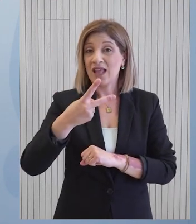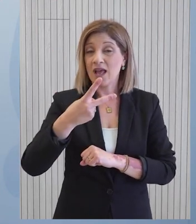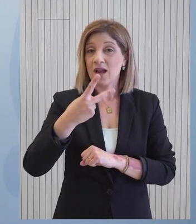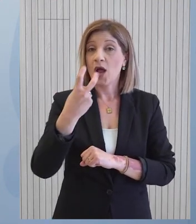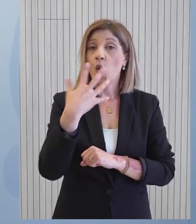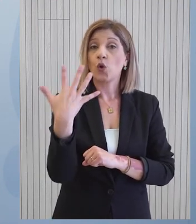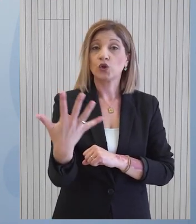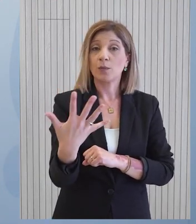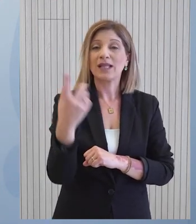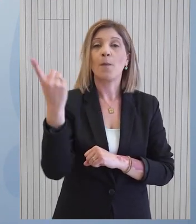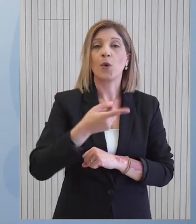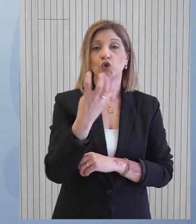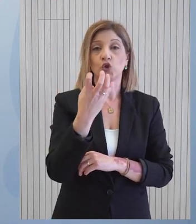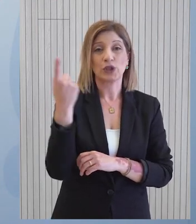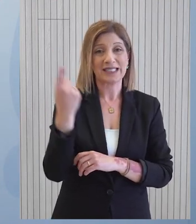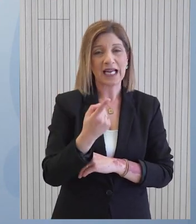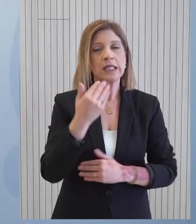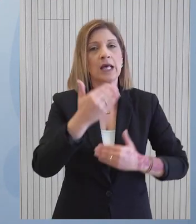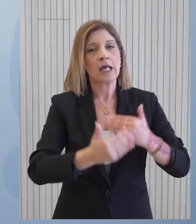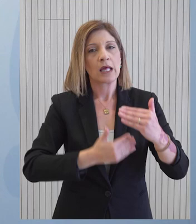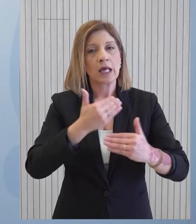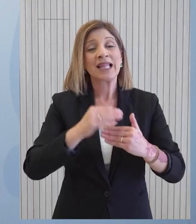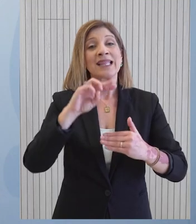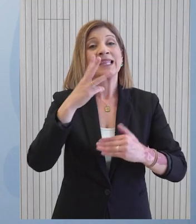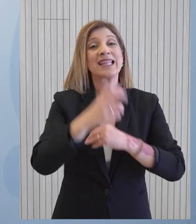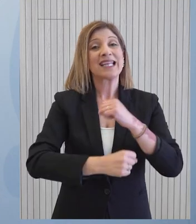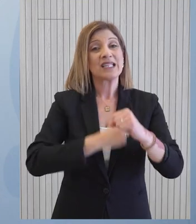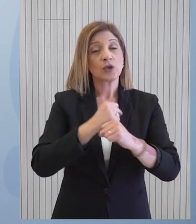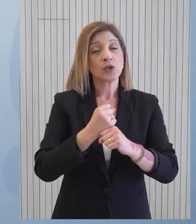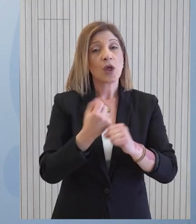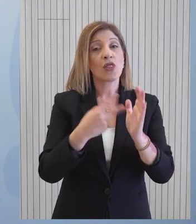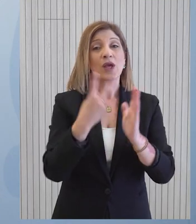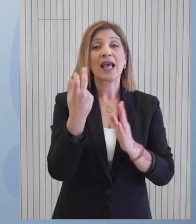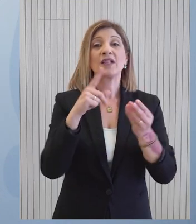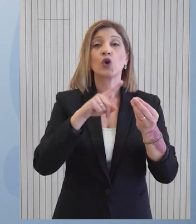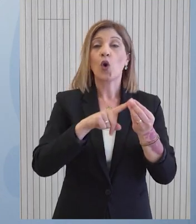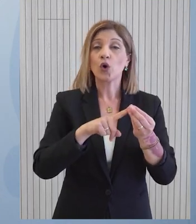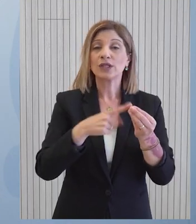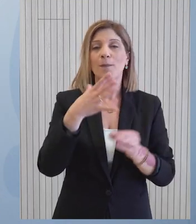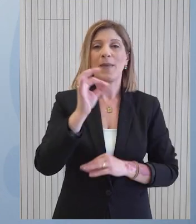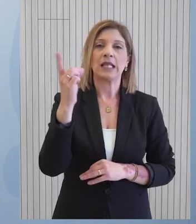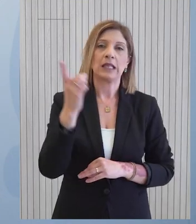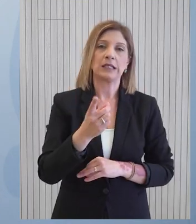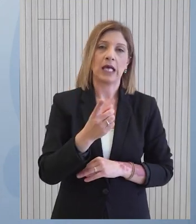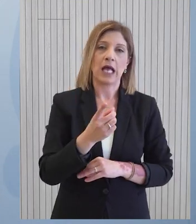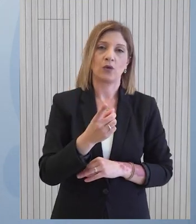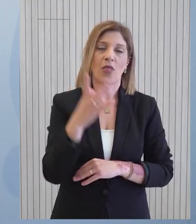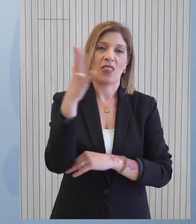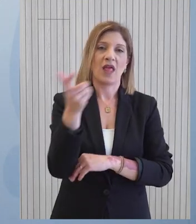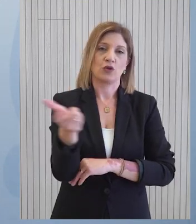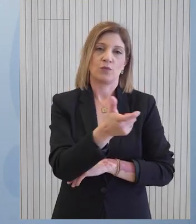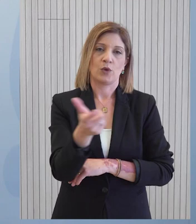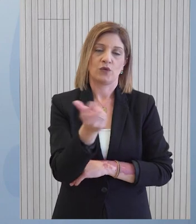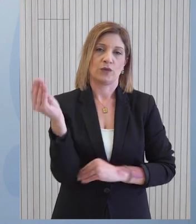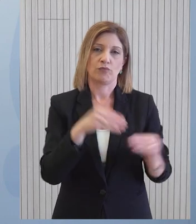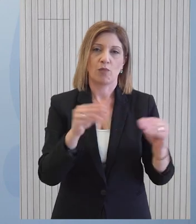2025 ποσοστό 40% και τον τρίτο χρόνο, το 2026 ποσοστό 50% του δασοπυροσβηστικού